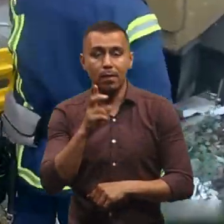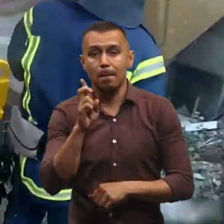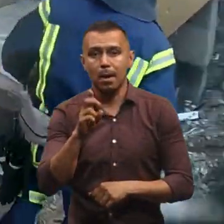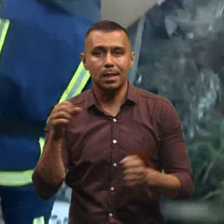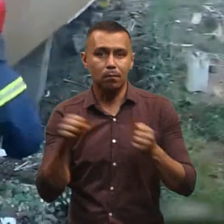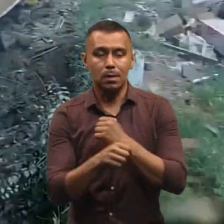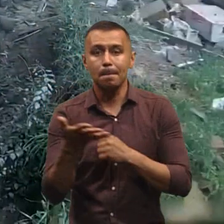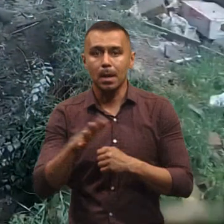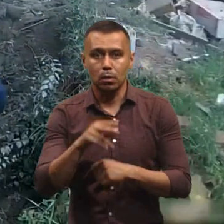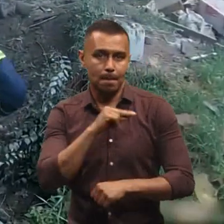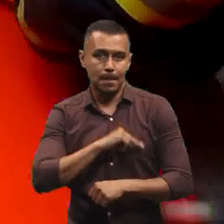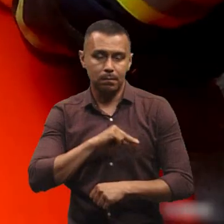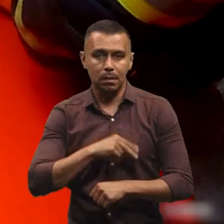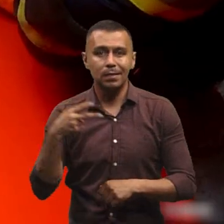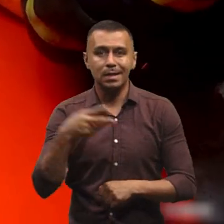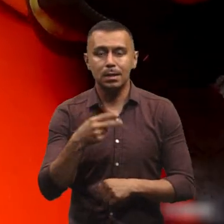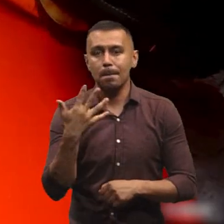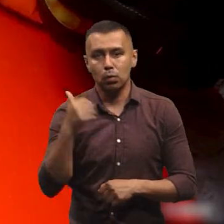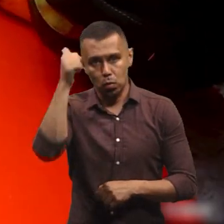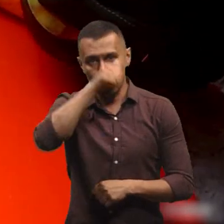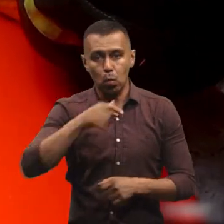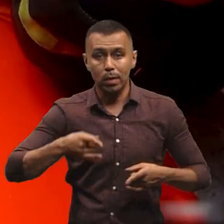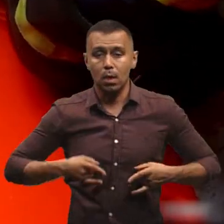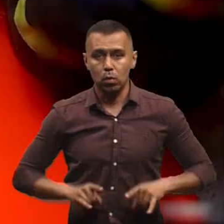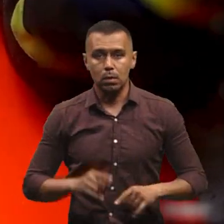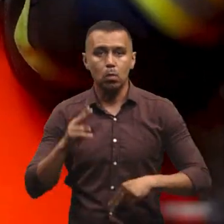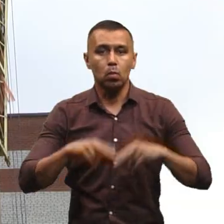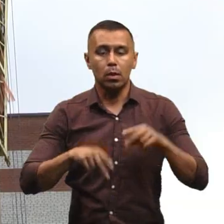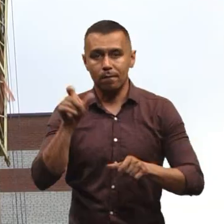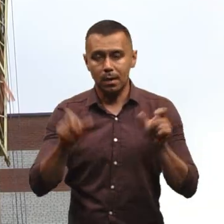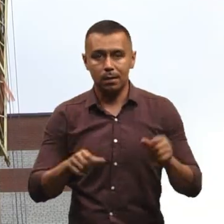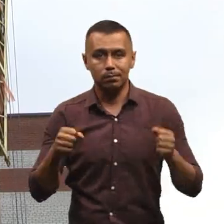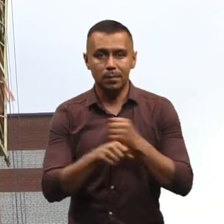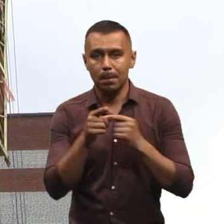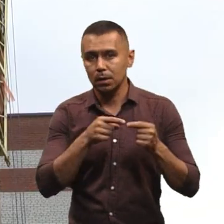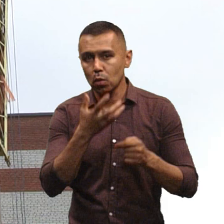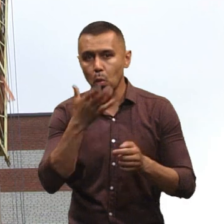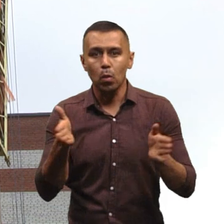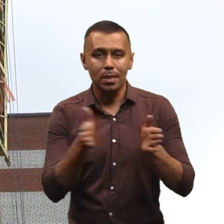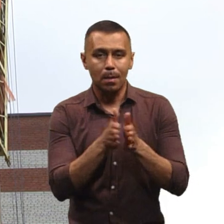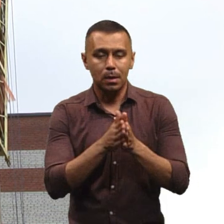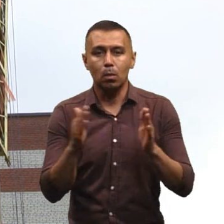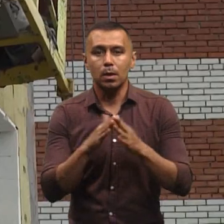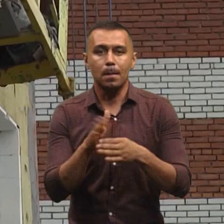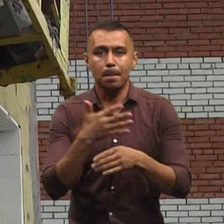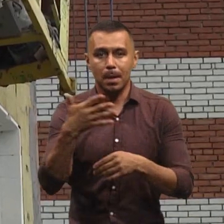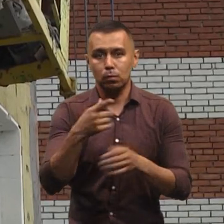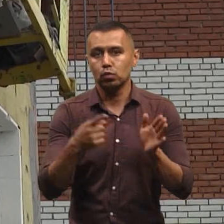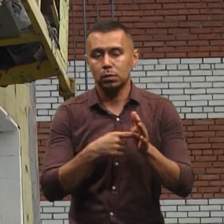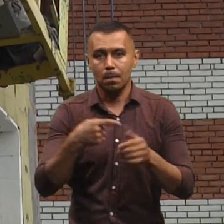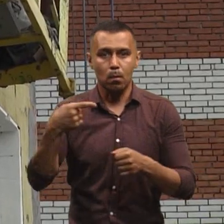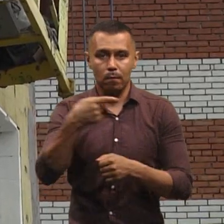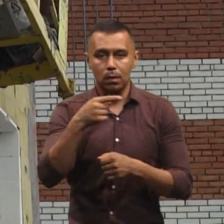травмувалося п'ятеро працівників 2005 року народження. Будівельники травмувалися під час утеплення будинку між п'ятим і шостим